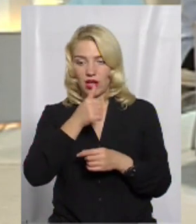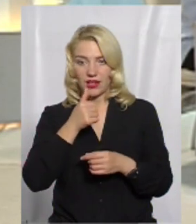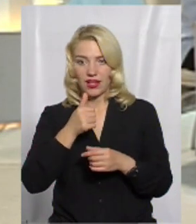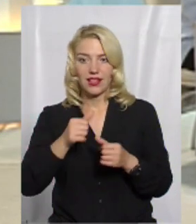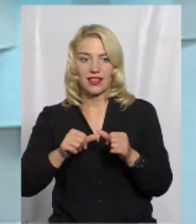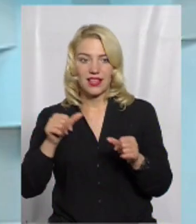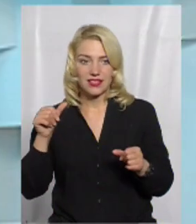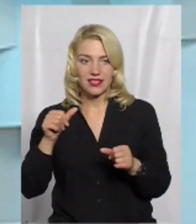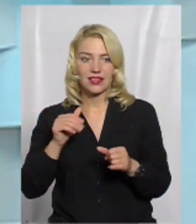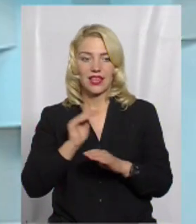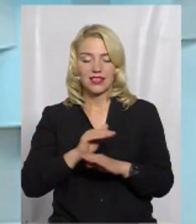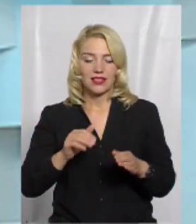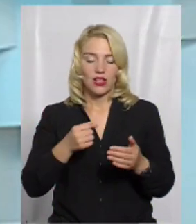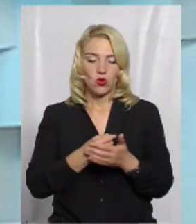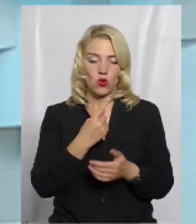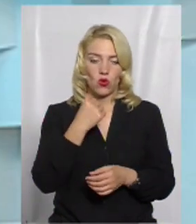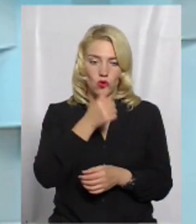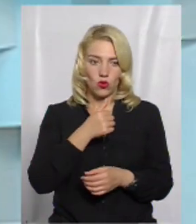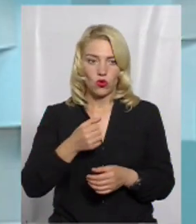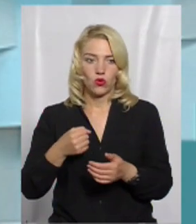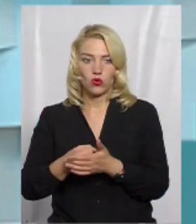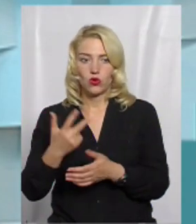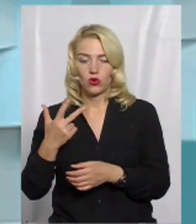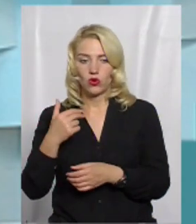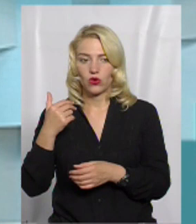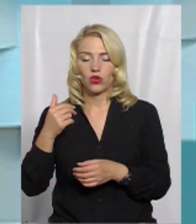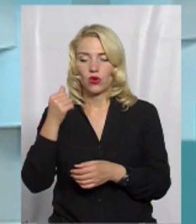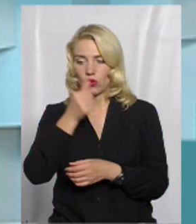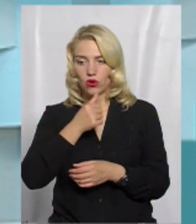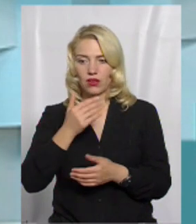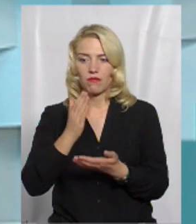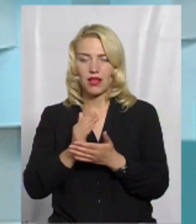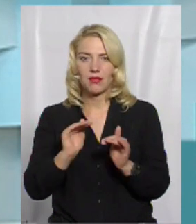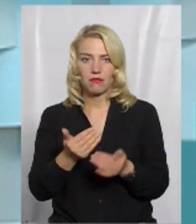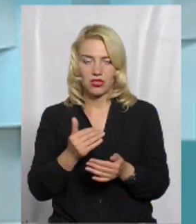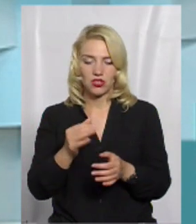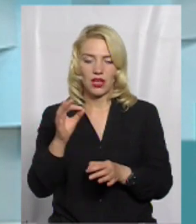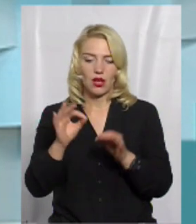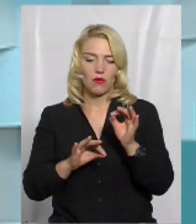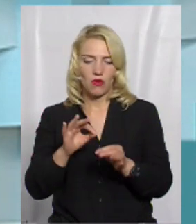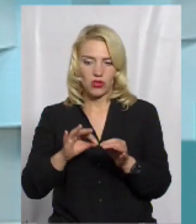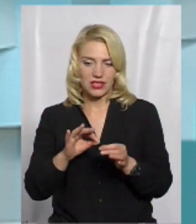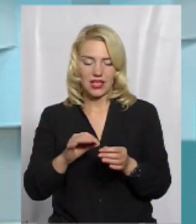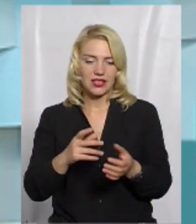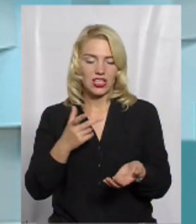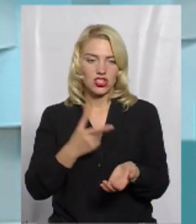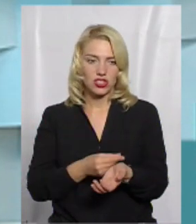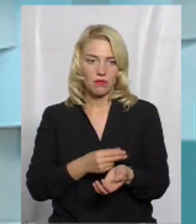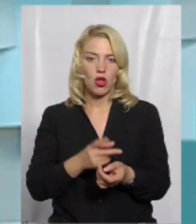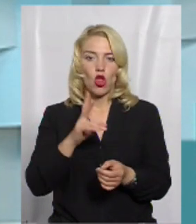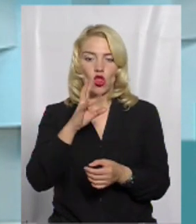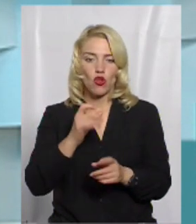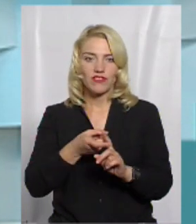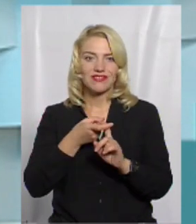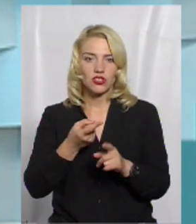мабуть, і дітей до року, і до трьох років мали нижчий процент щеплення взагалі, але в зв'язку з палахом кору